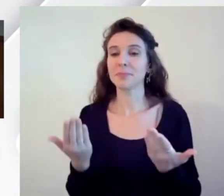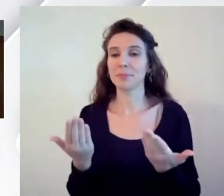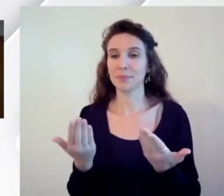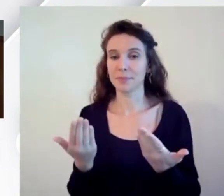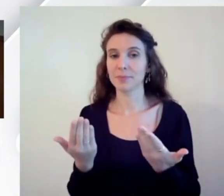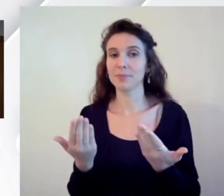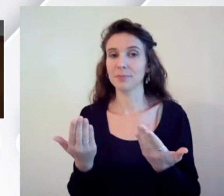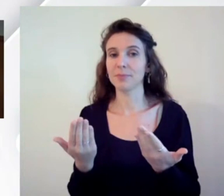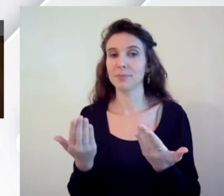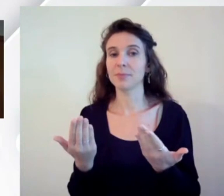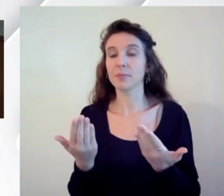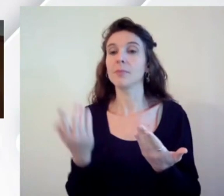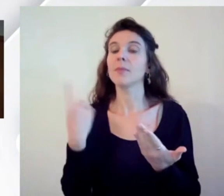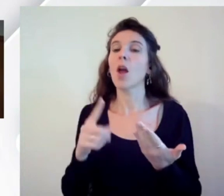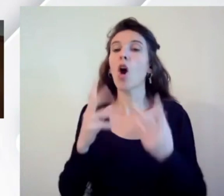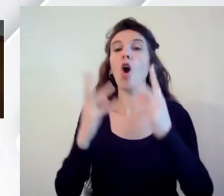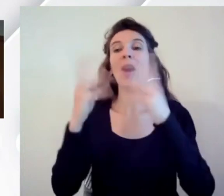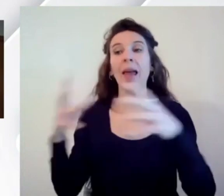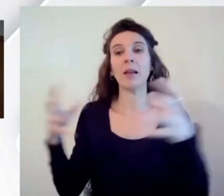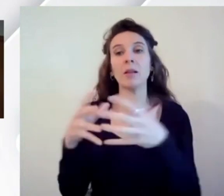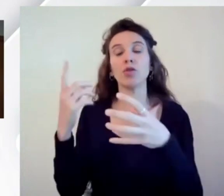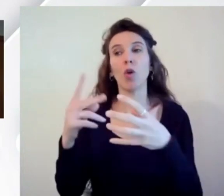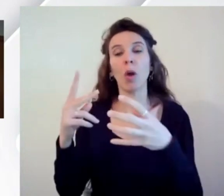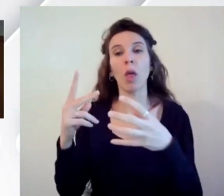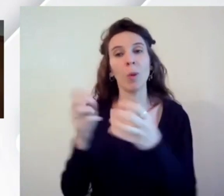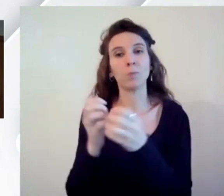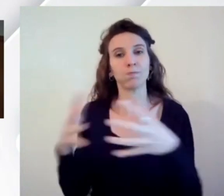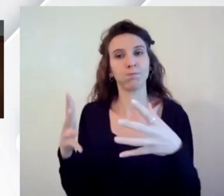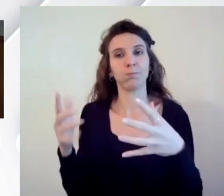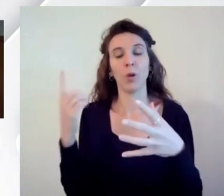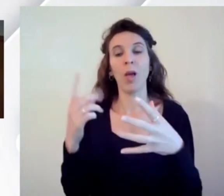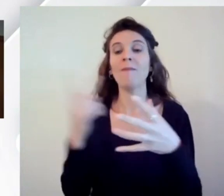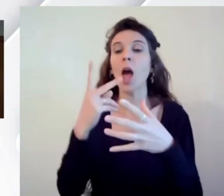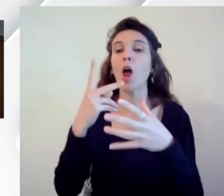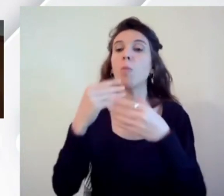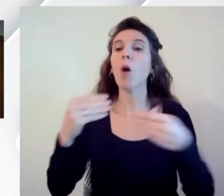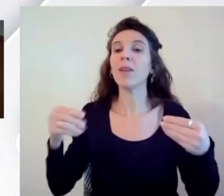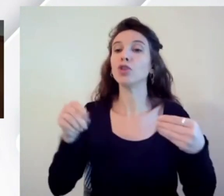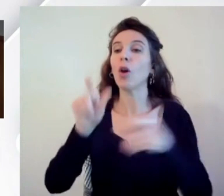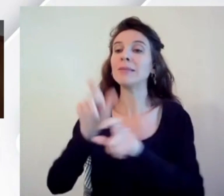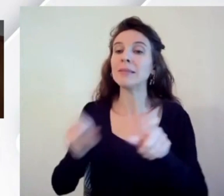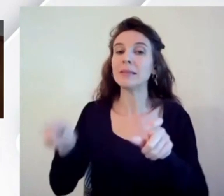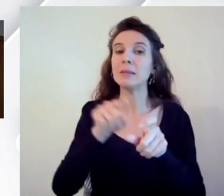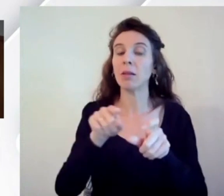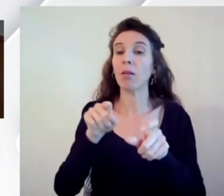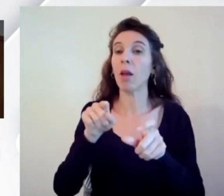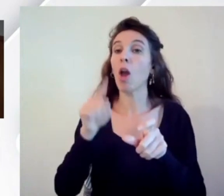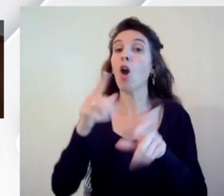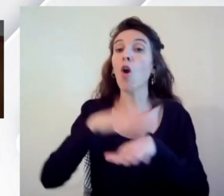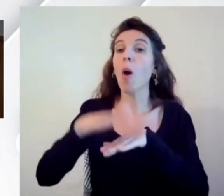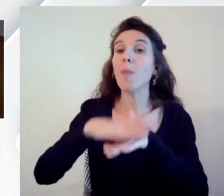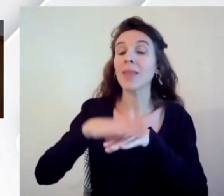organizzazione più o meno complessa non vi sono dei professionisti che hanno anche delle